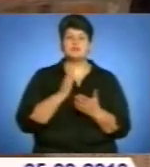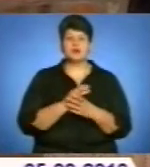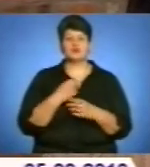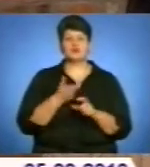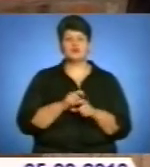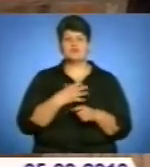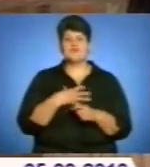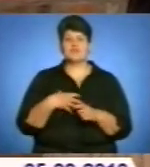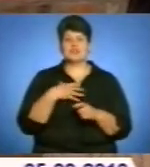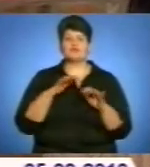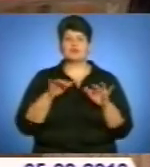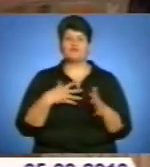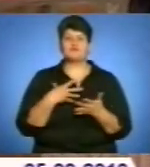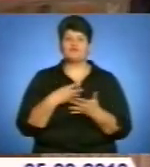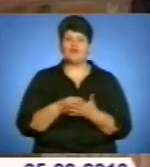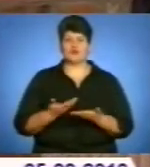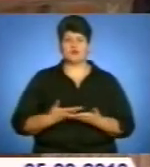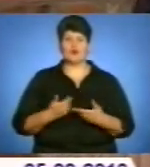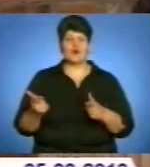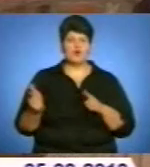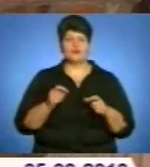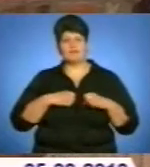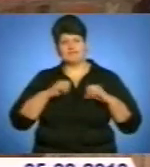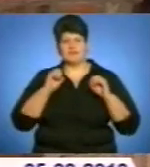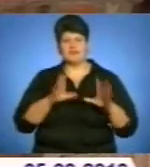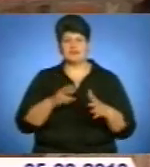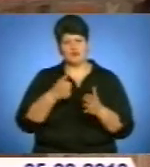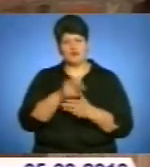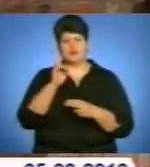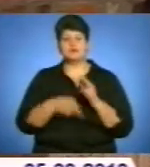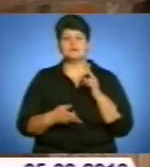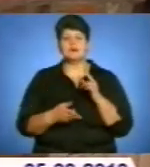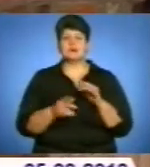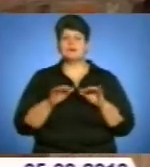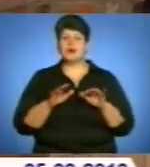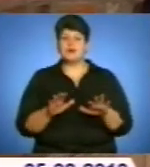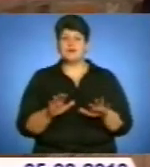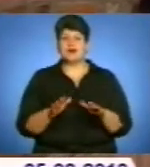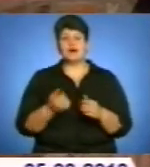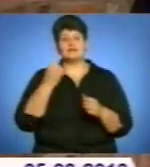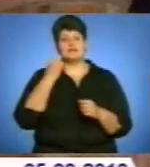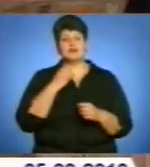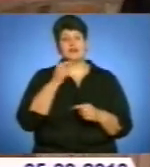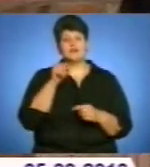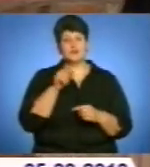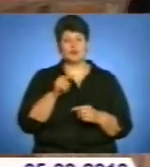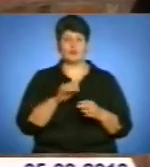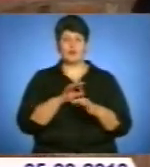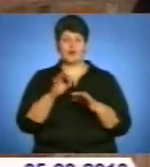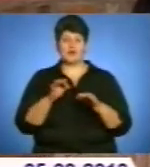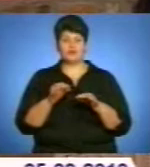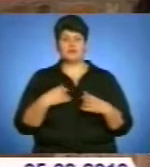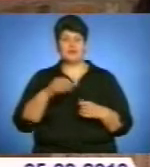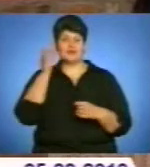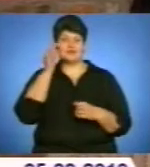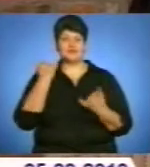важливу справу свого життя, якому готове віддаватися завжди і до останку. І завдяки цьому проєкту мені, наприклад, нагадали, що все